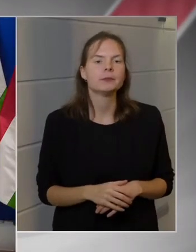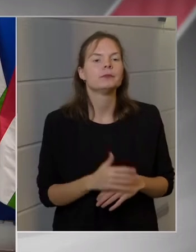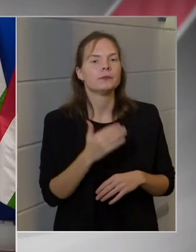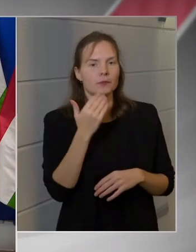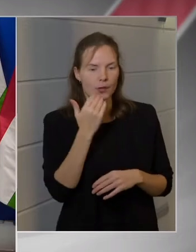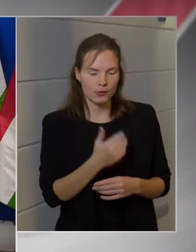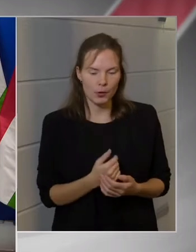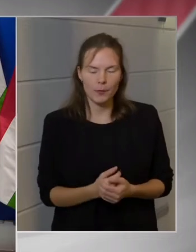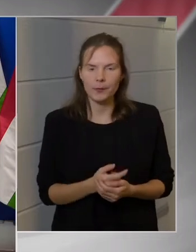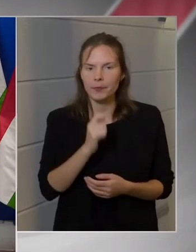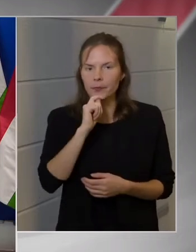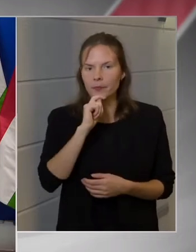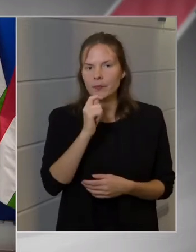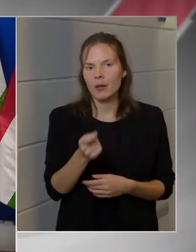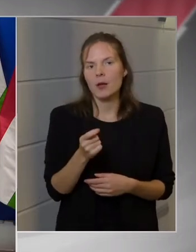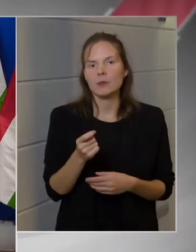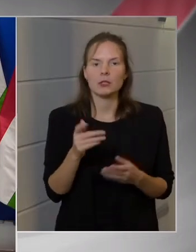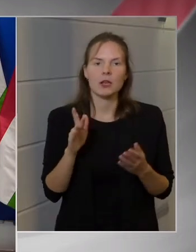Magyar illak.